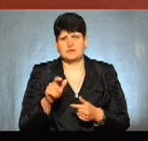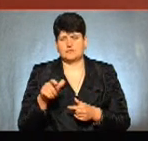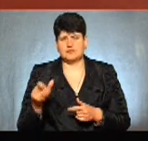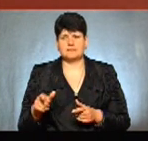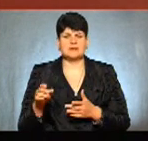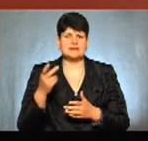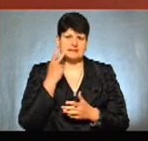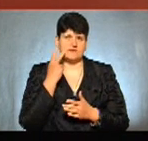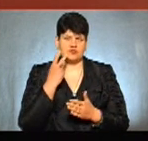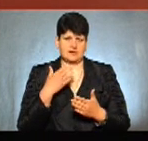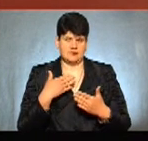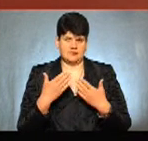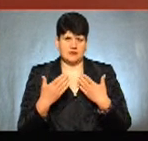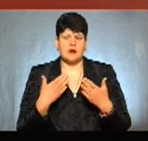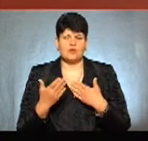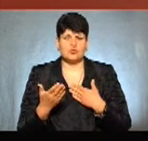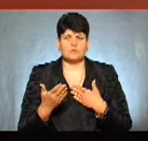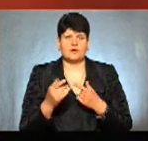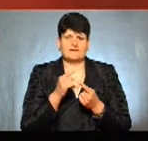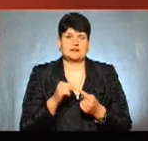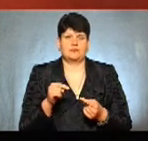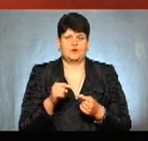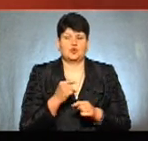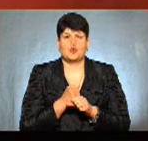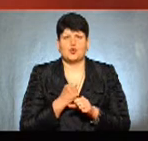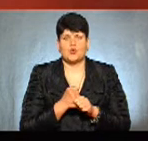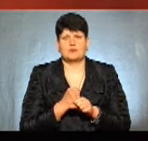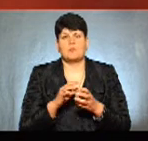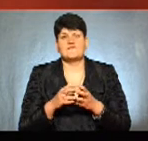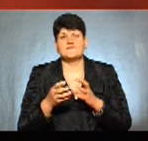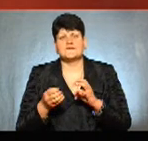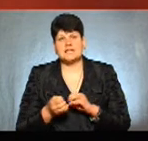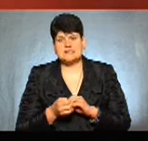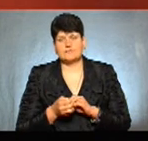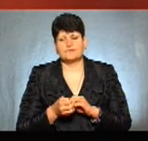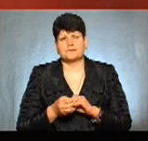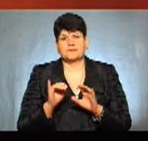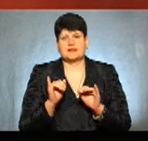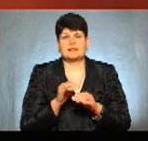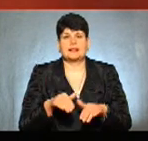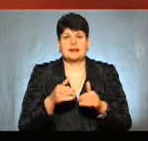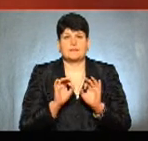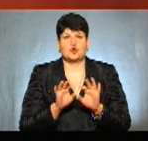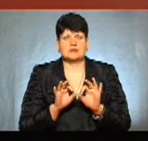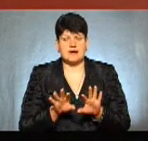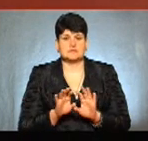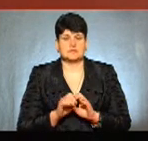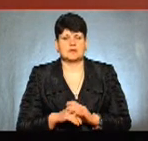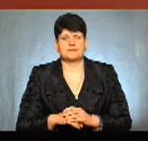реагуємо. І, відповідно, робимо якісь відповідні і висновки, і даємо роз'яснення, пояснення.